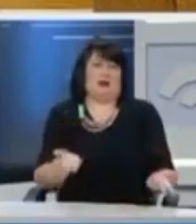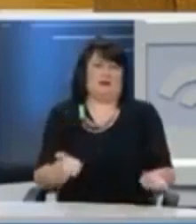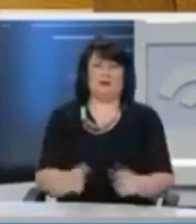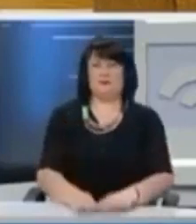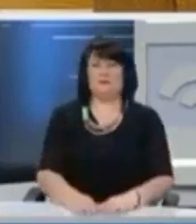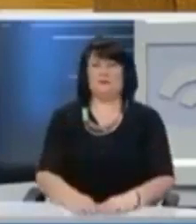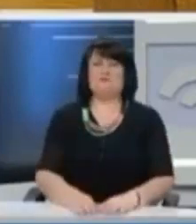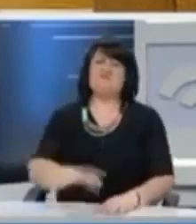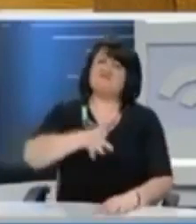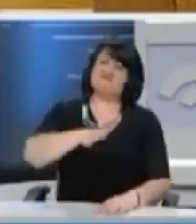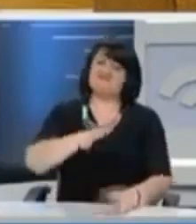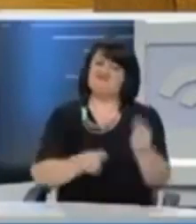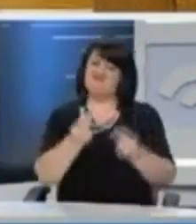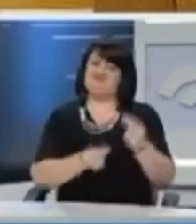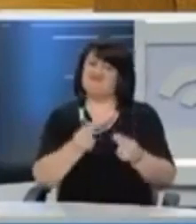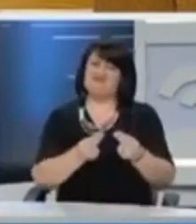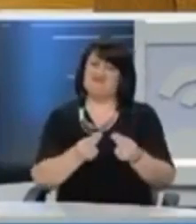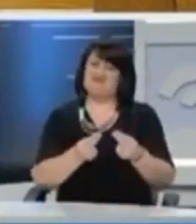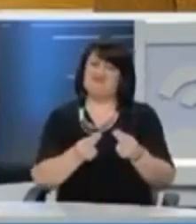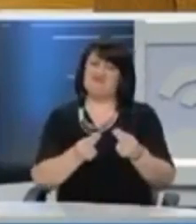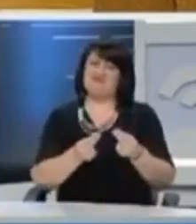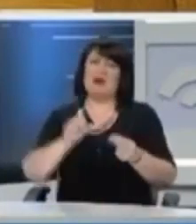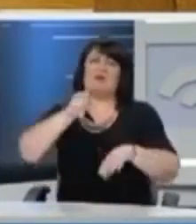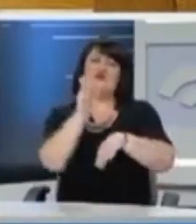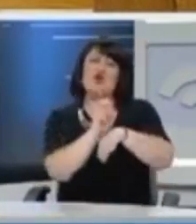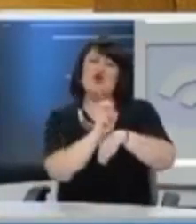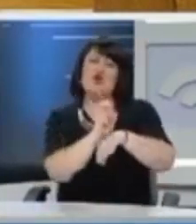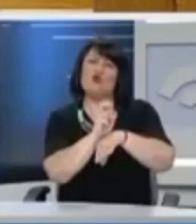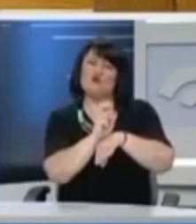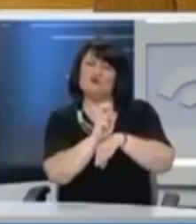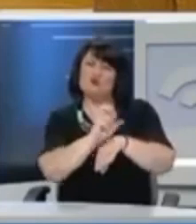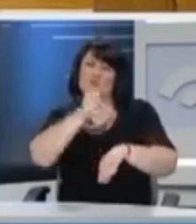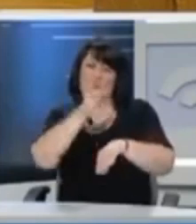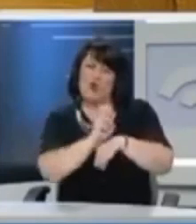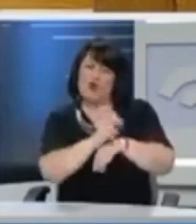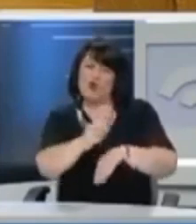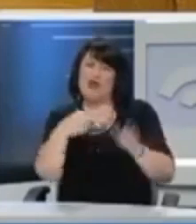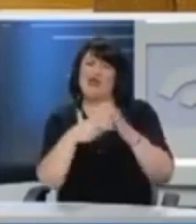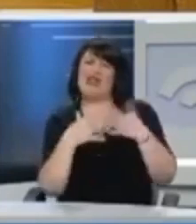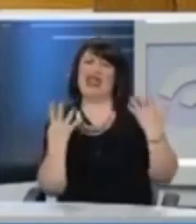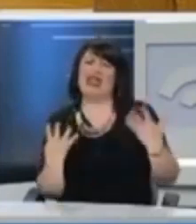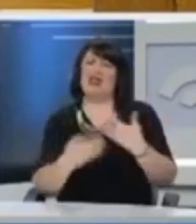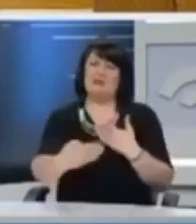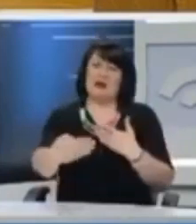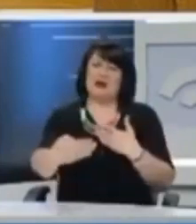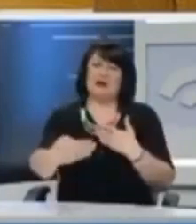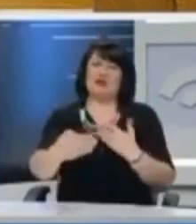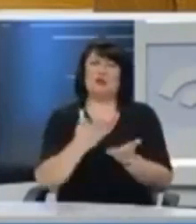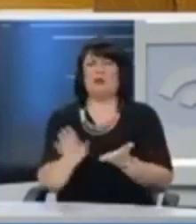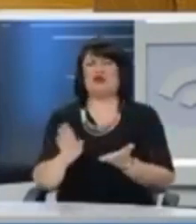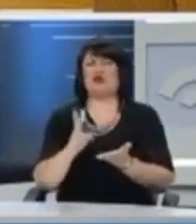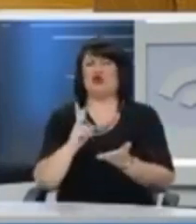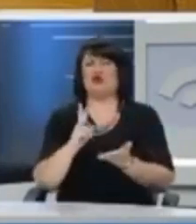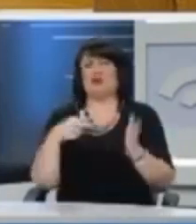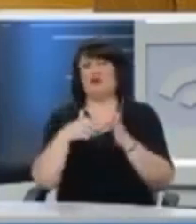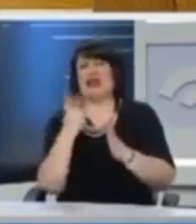Βγαίνουμε γύρω στο πρωτογενές πλεώνασμα για το 2019, συνεχιστεί έτσι, και το πρώτο κομμάτι μέρος ή μισή